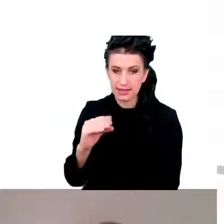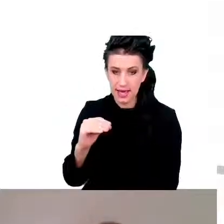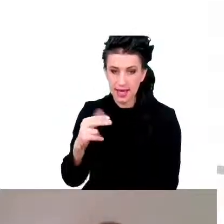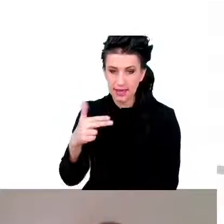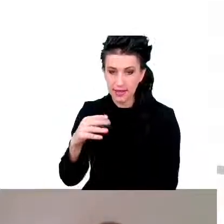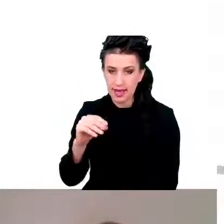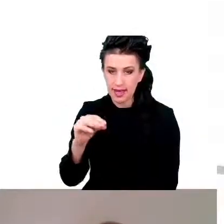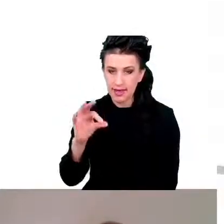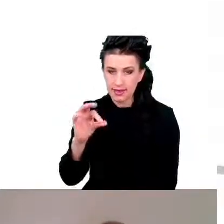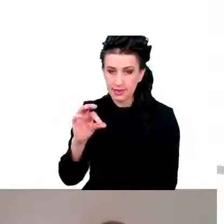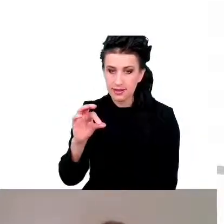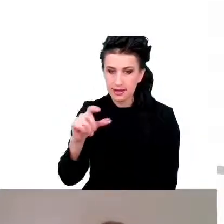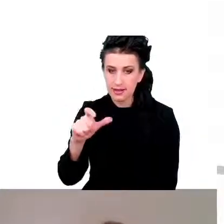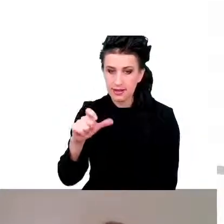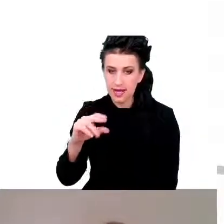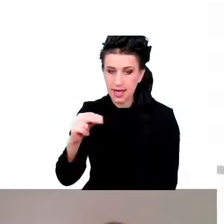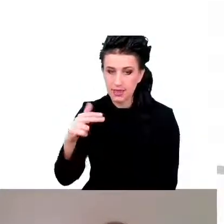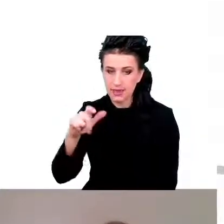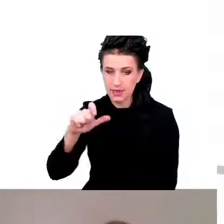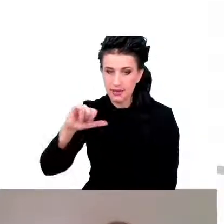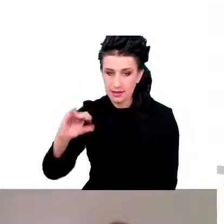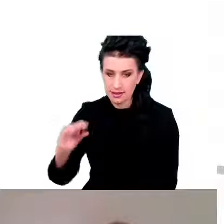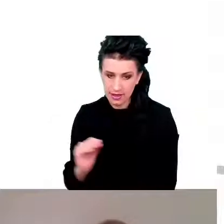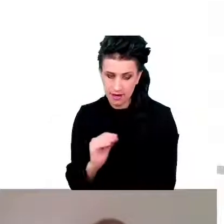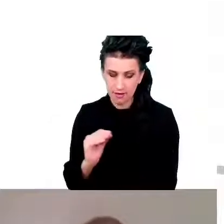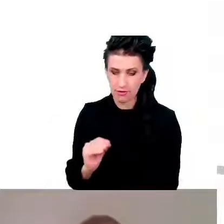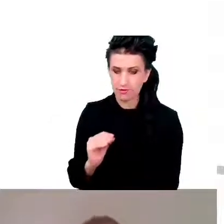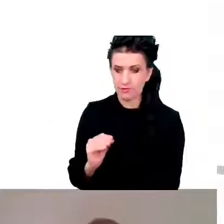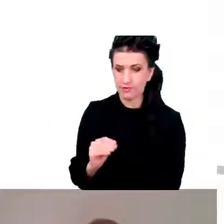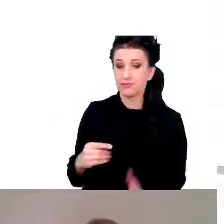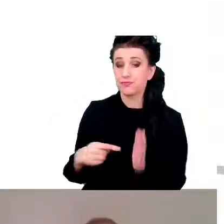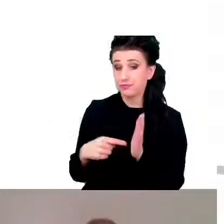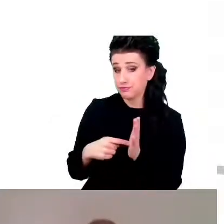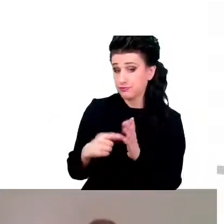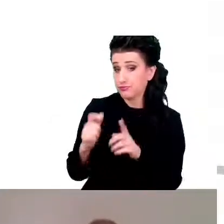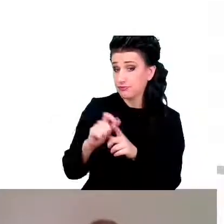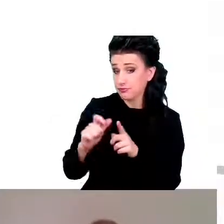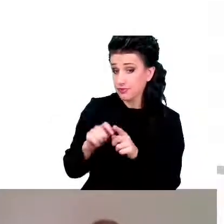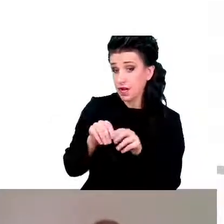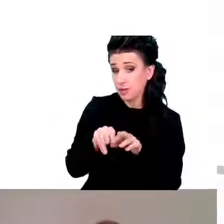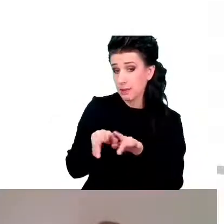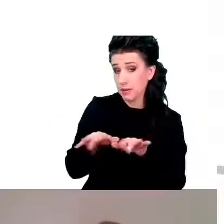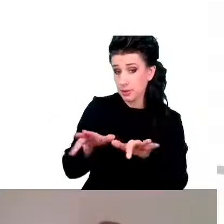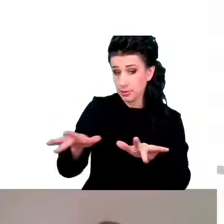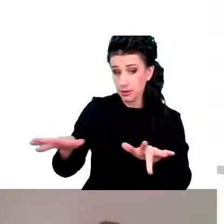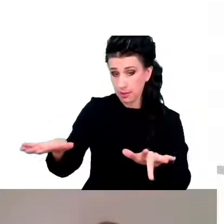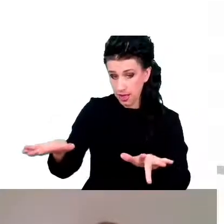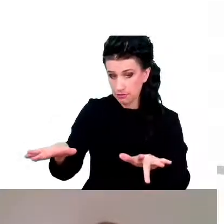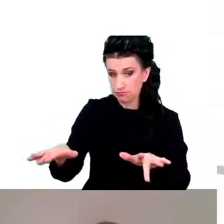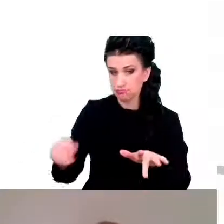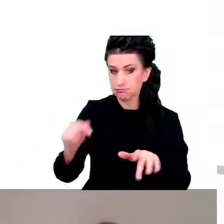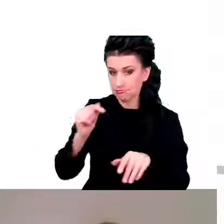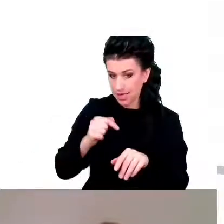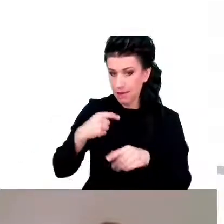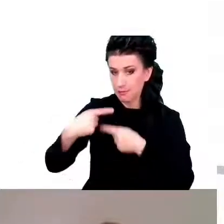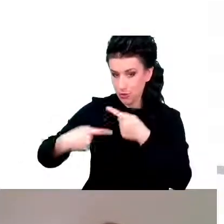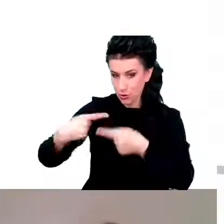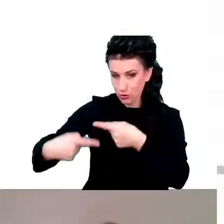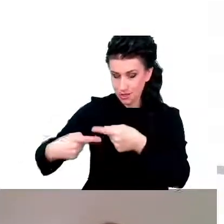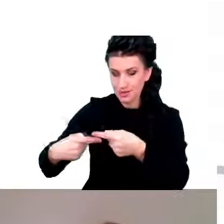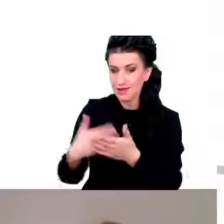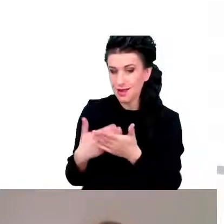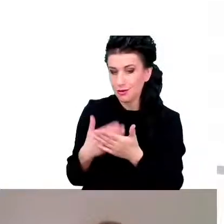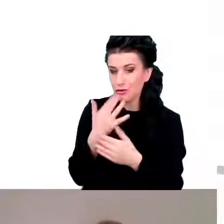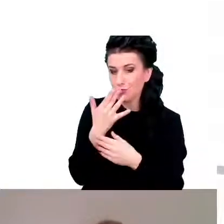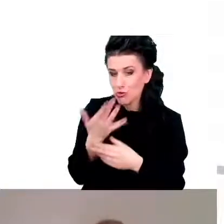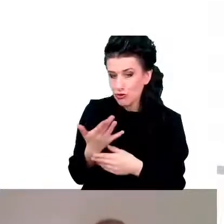I w związku z tym, że ta senescentja jest w ten sposób jakby tak rozsiewana, na komórki senescentne mówi się